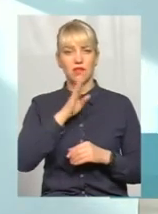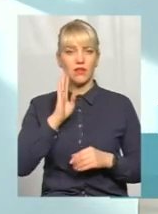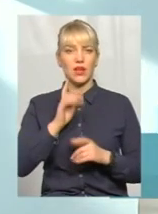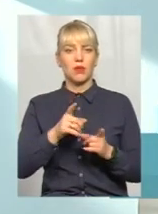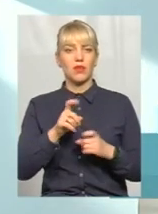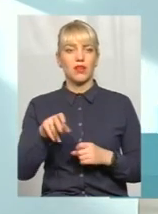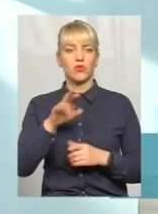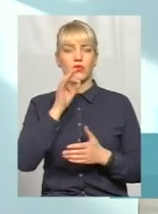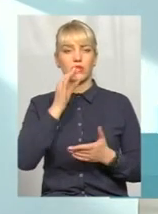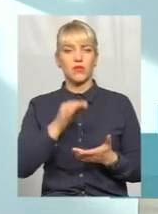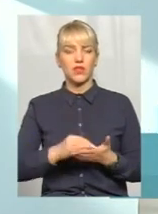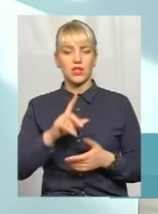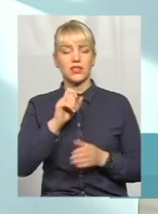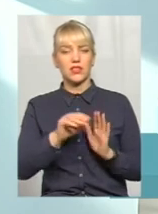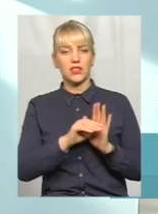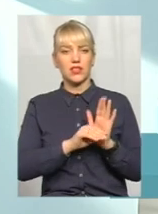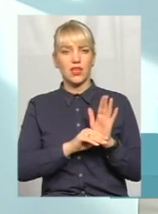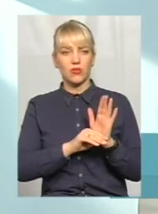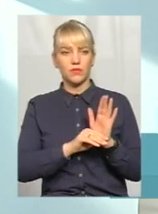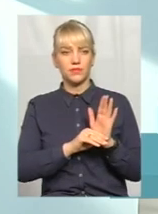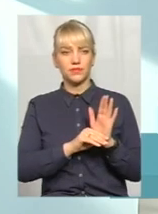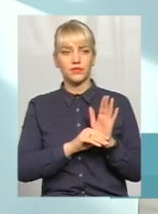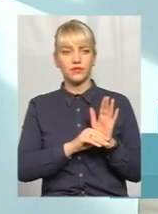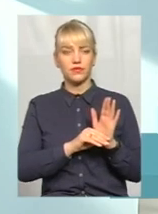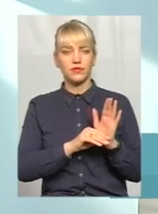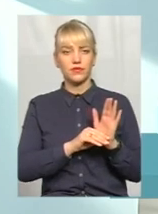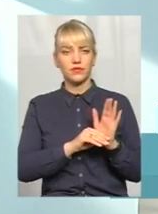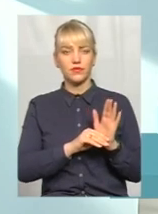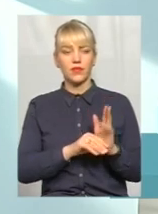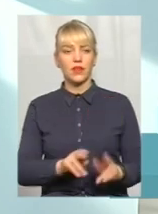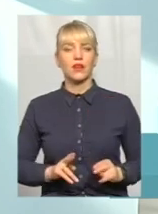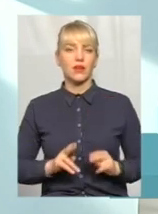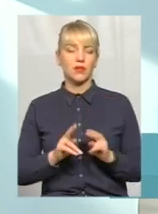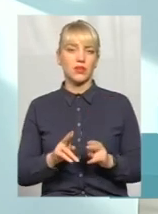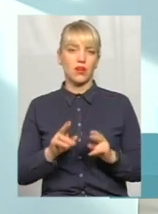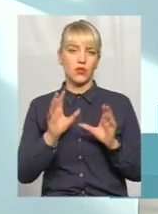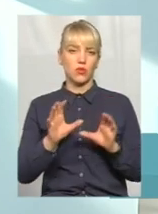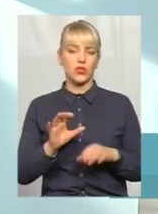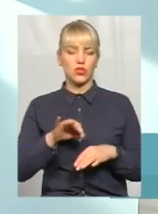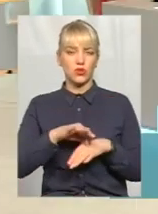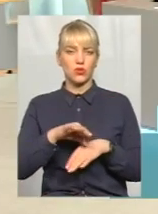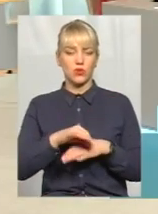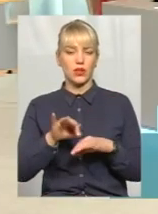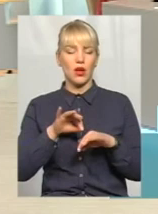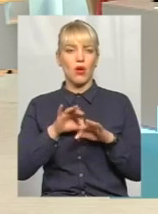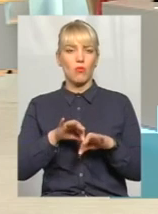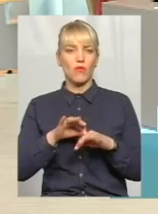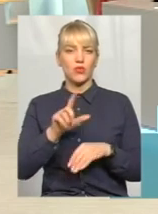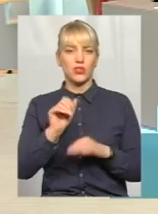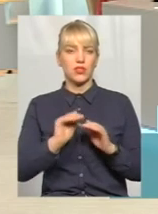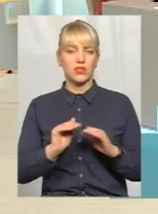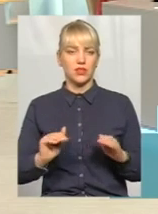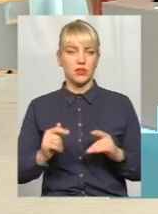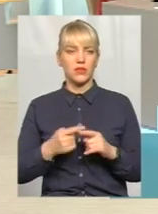відповідальності за статтею кримінального кодексу «Жорстоке поводження з дітьми». Це